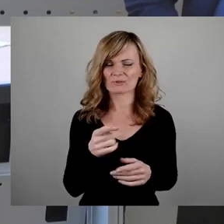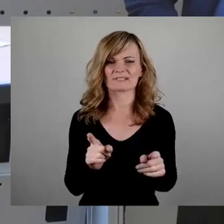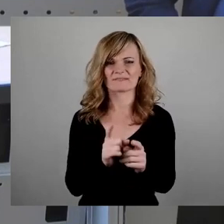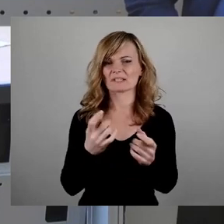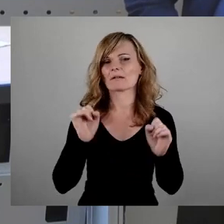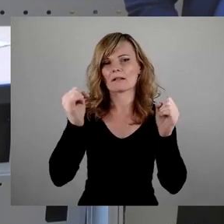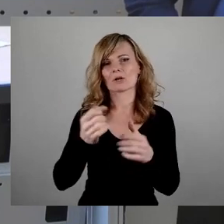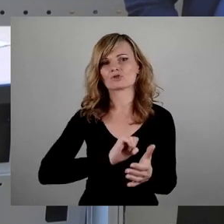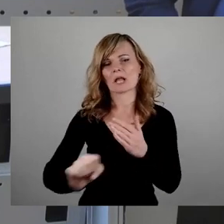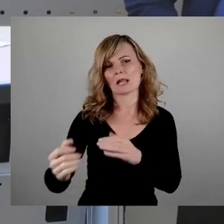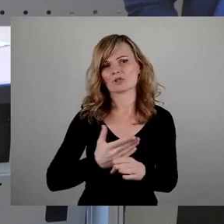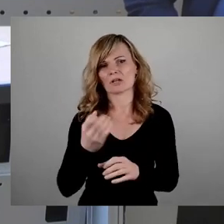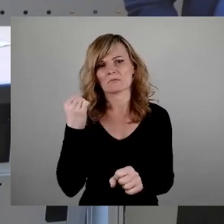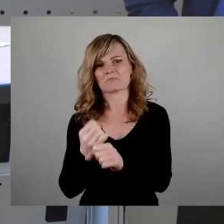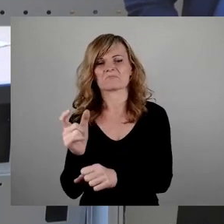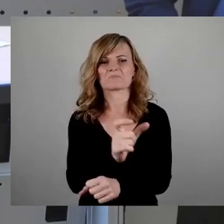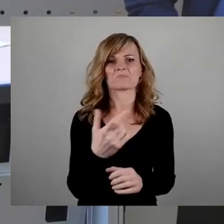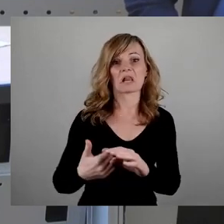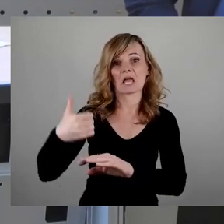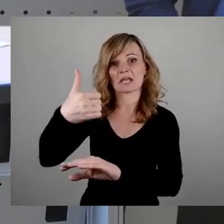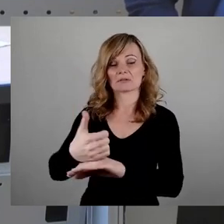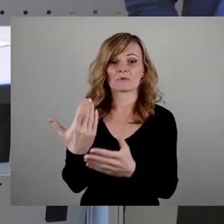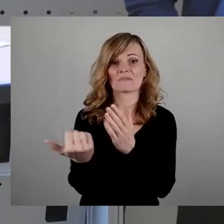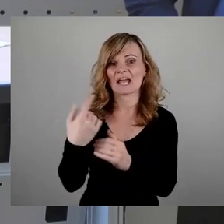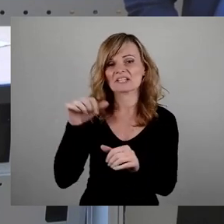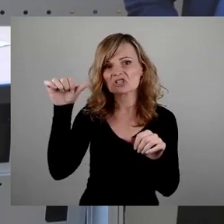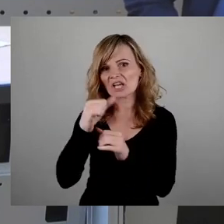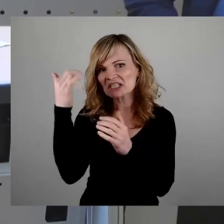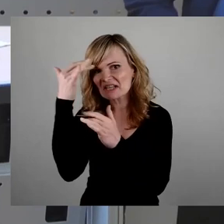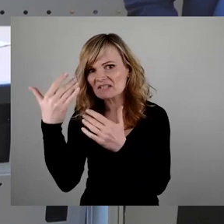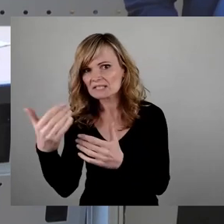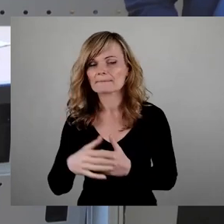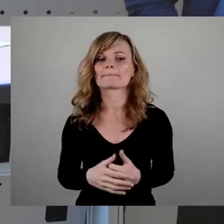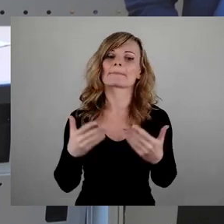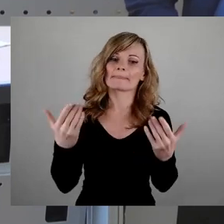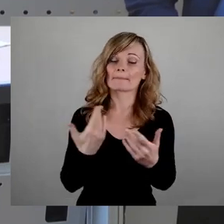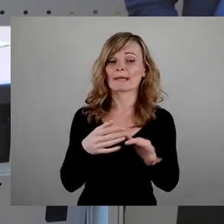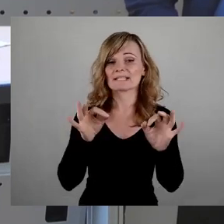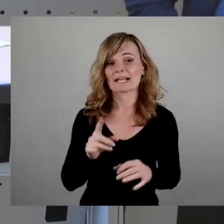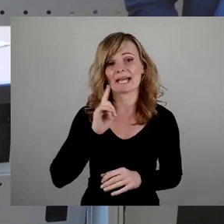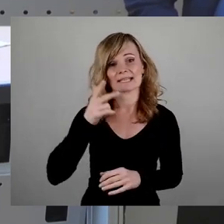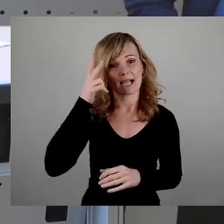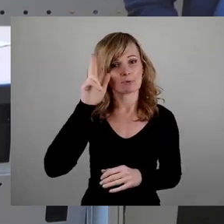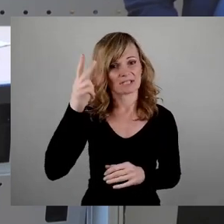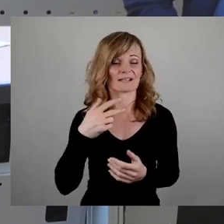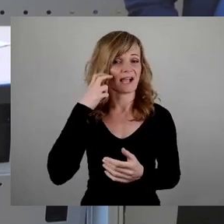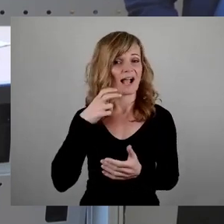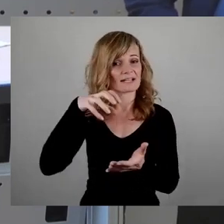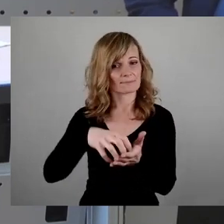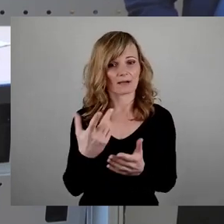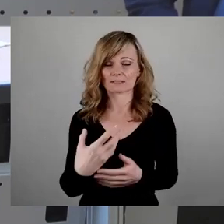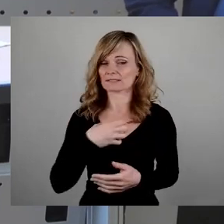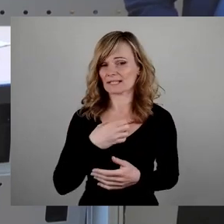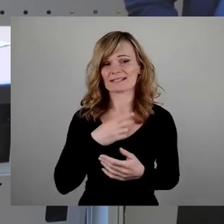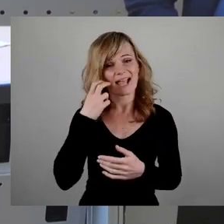Schnellschuss aus, geleitet von einem vielleicht schlechten Gewissen. Meine sehr geehrten Damen und Herren, der Altmarkt ist Dresdens ältester